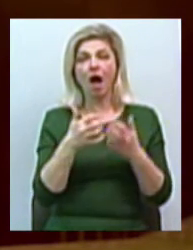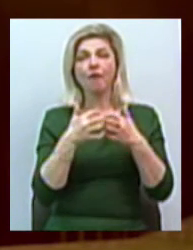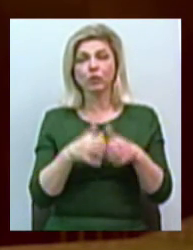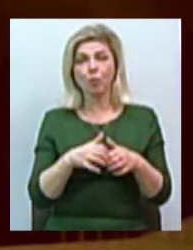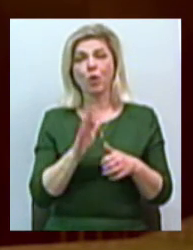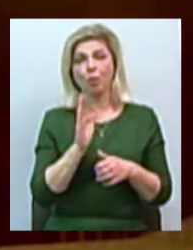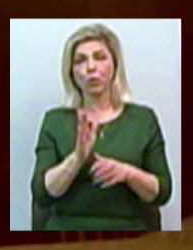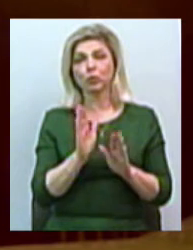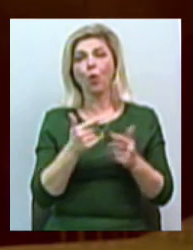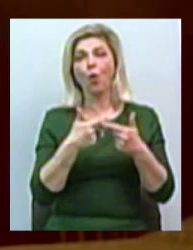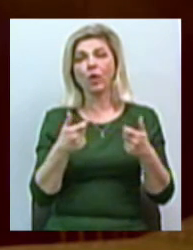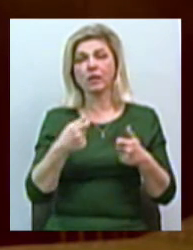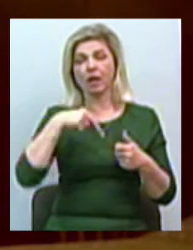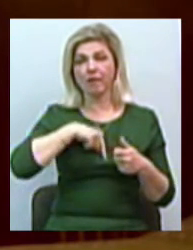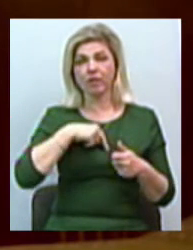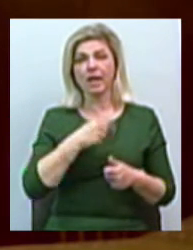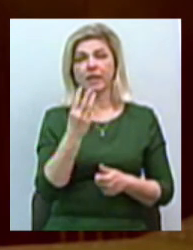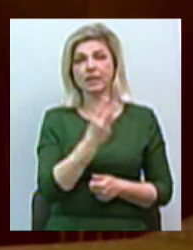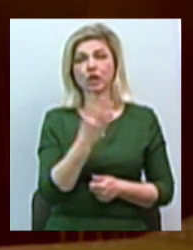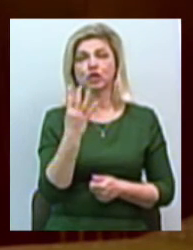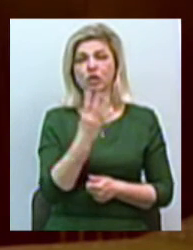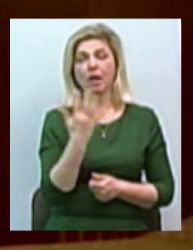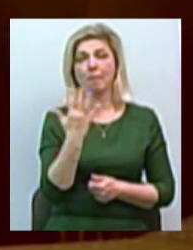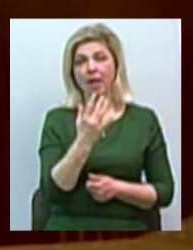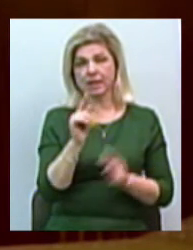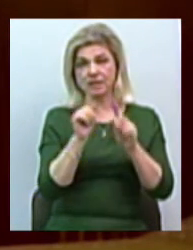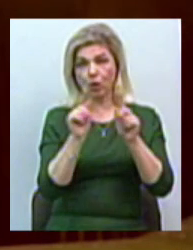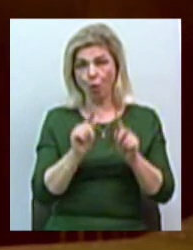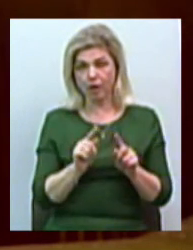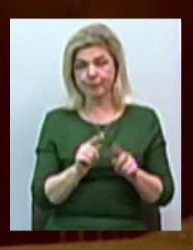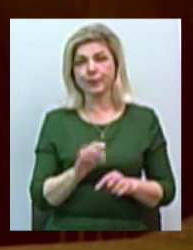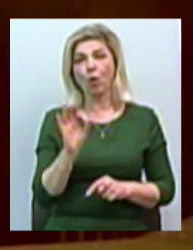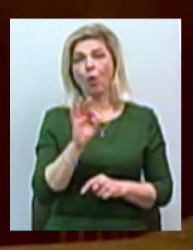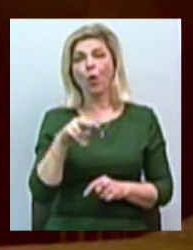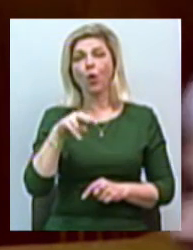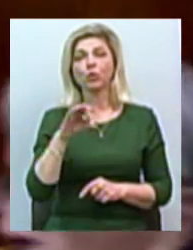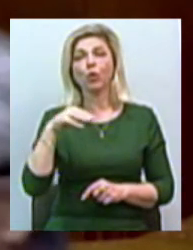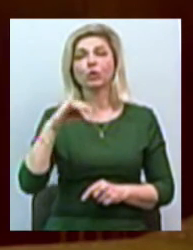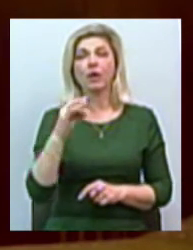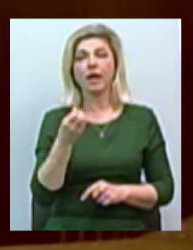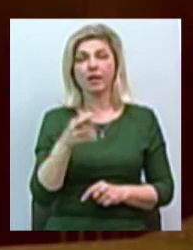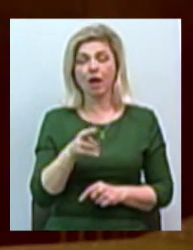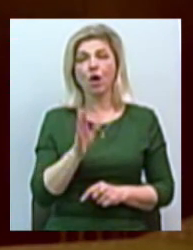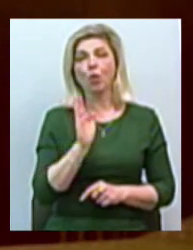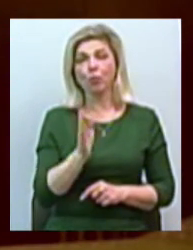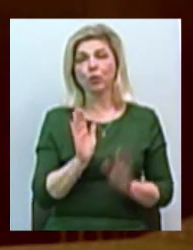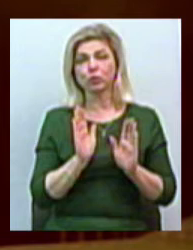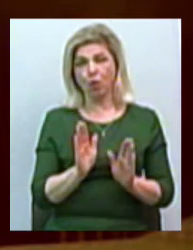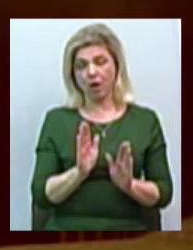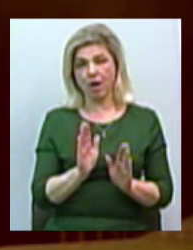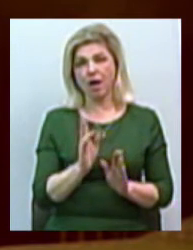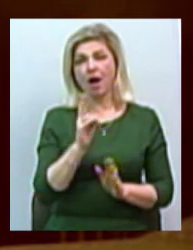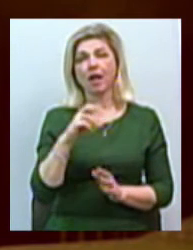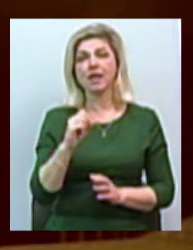будуть лише в готелях категорії 3, 4, 5, 0. Щодо лотереї. Лотереї будуть лише класичними.